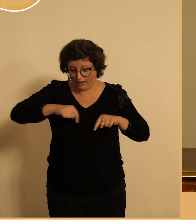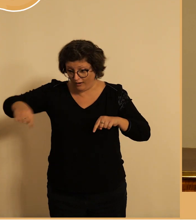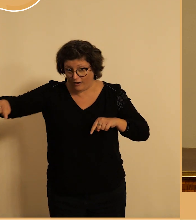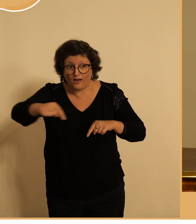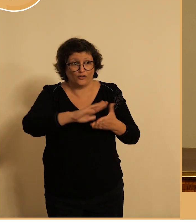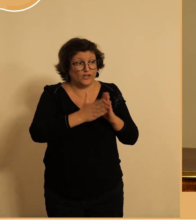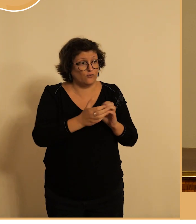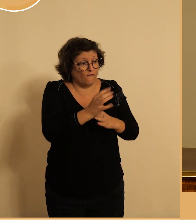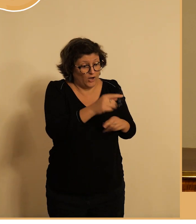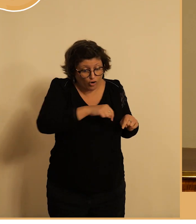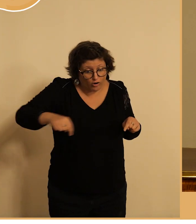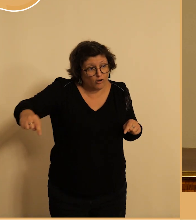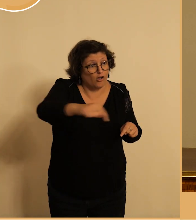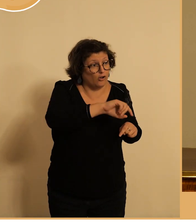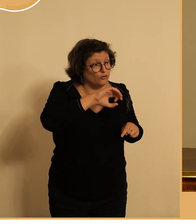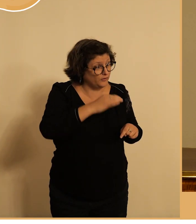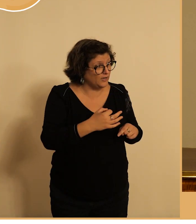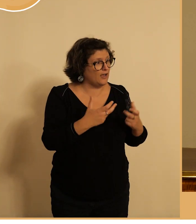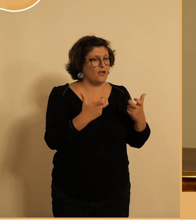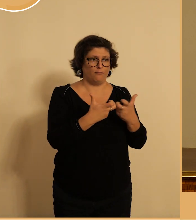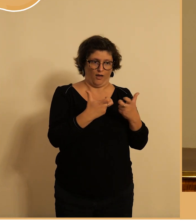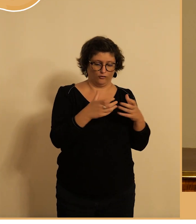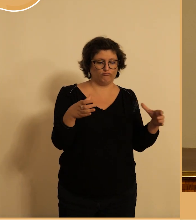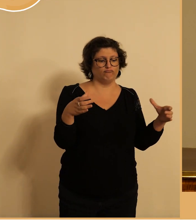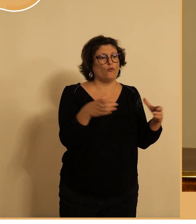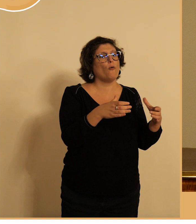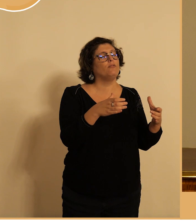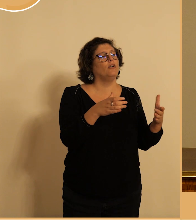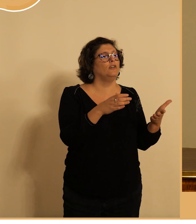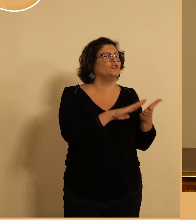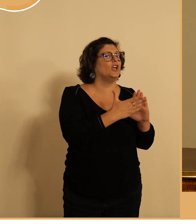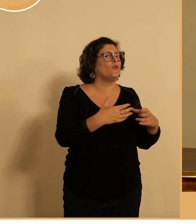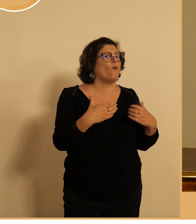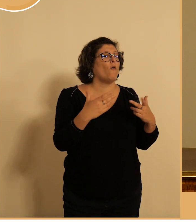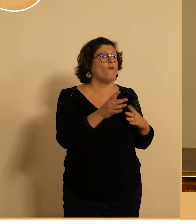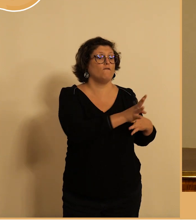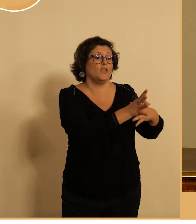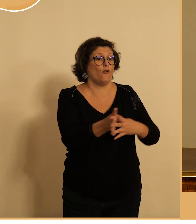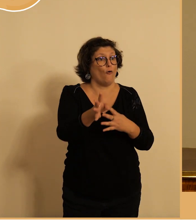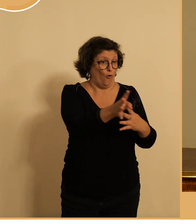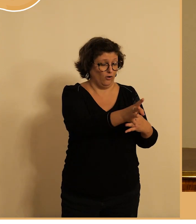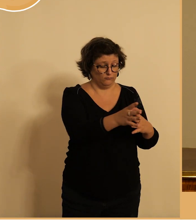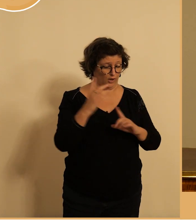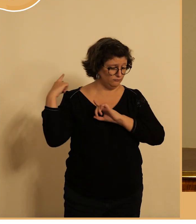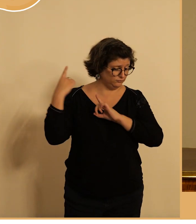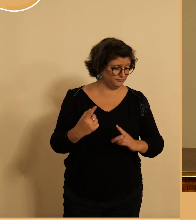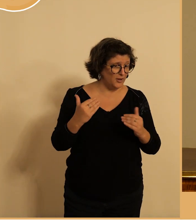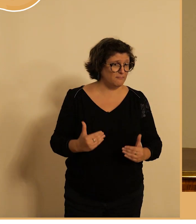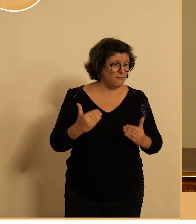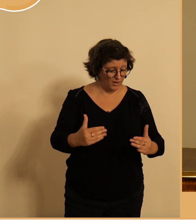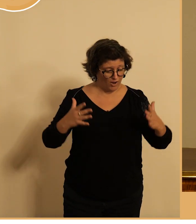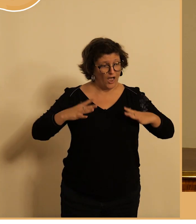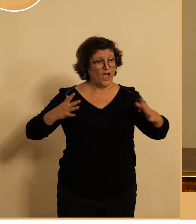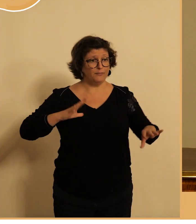en forme que dimanche ils organisent fidèles à leur tradition parce que voilà une balade déguisée vous venez s'ils partent en fin de